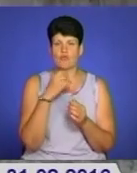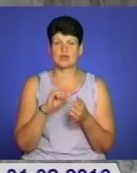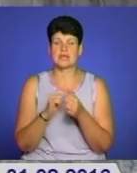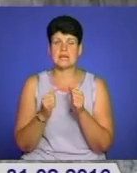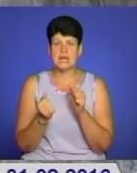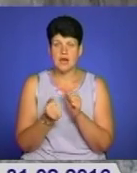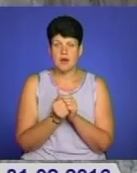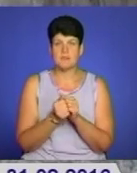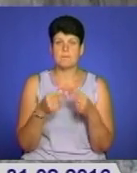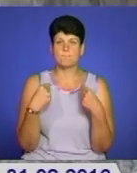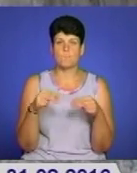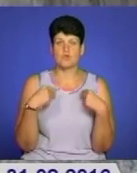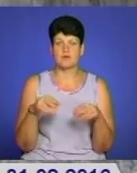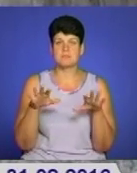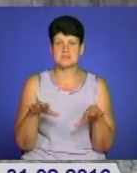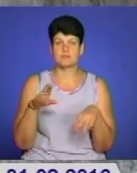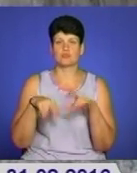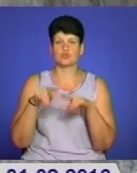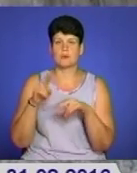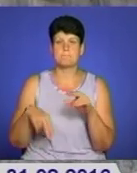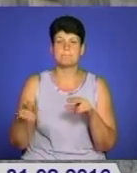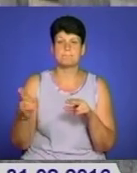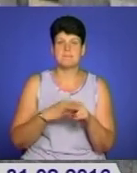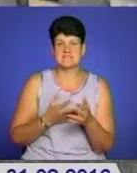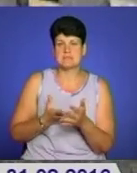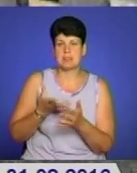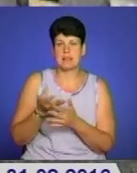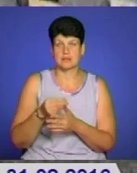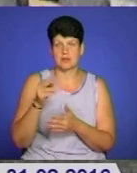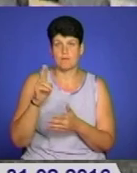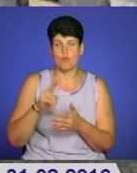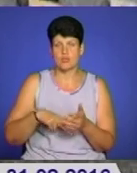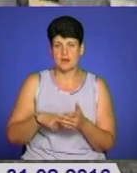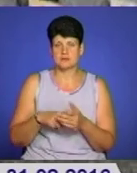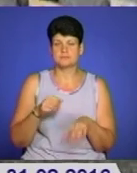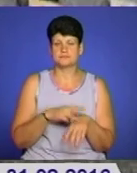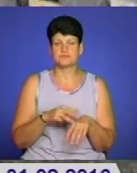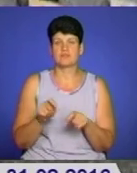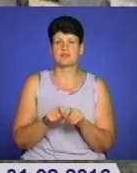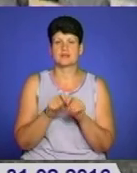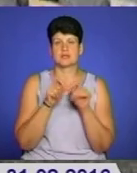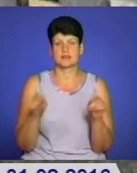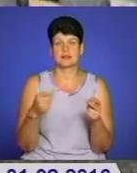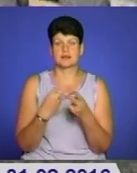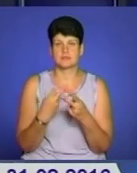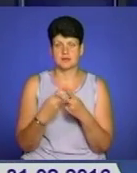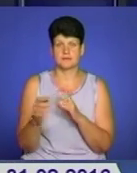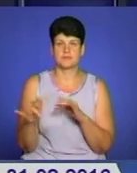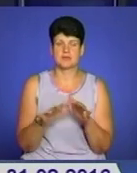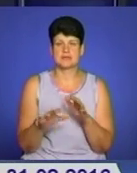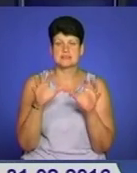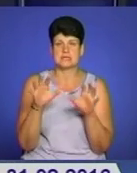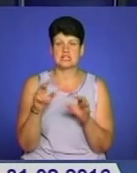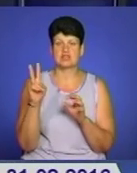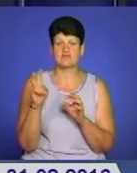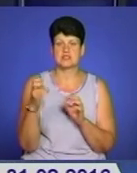зловмисники продавали місцевим забудовникам без сплати податків. Правоохоронцями відкрито низку кримінальних проваджень за статтею